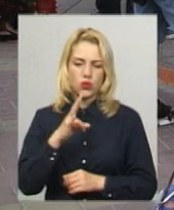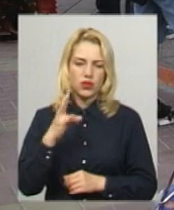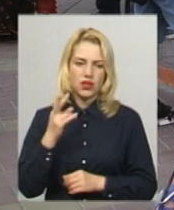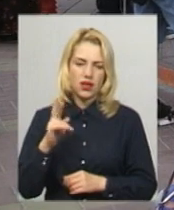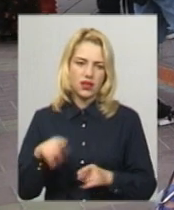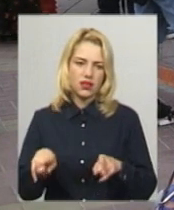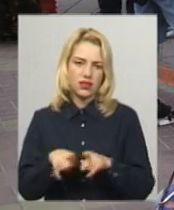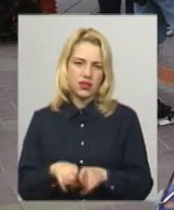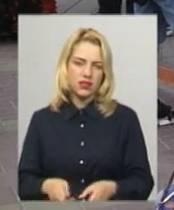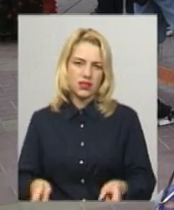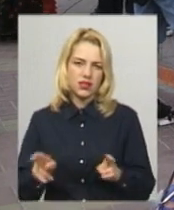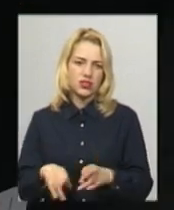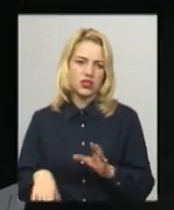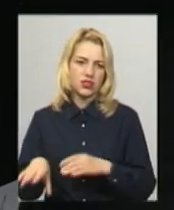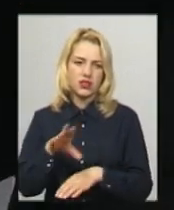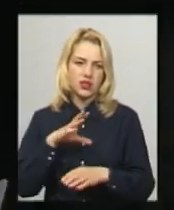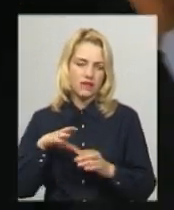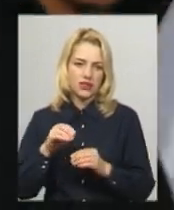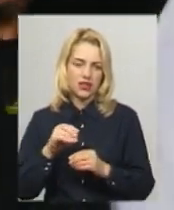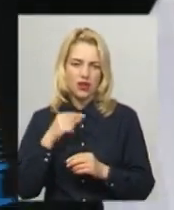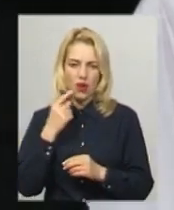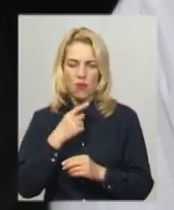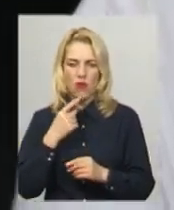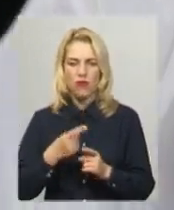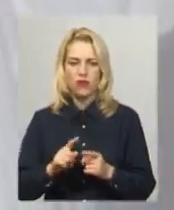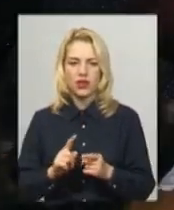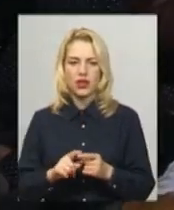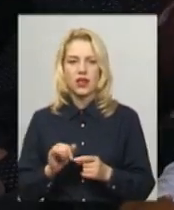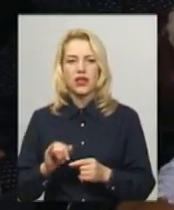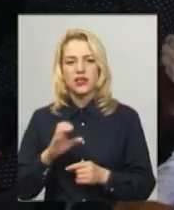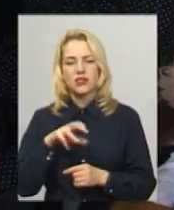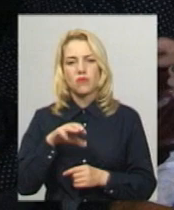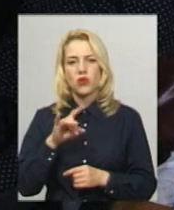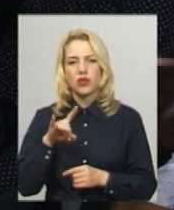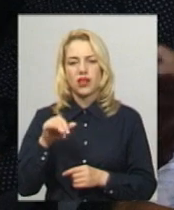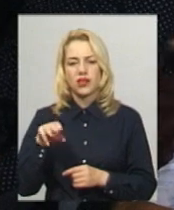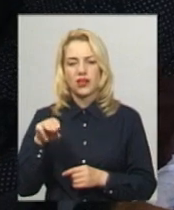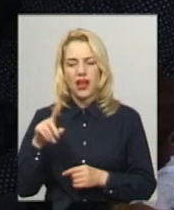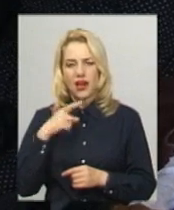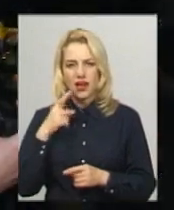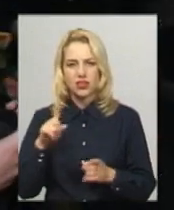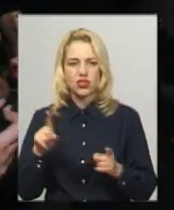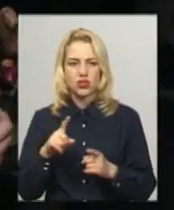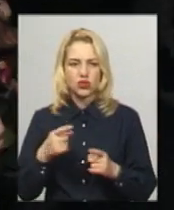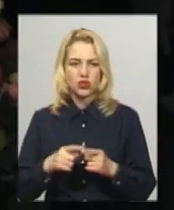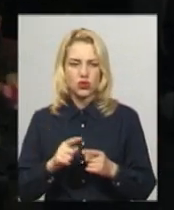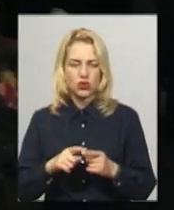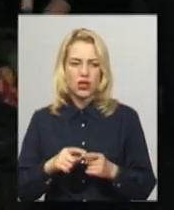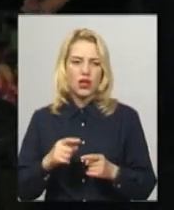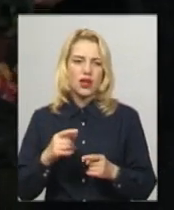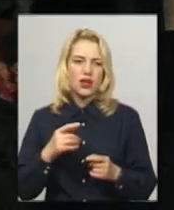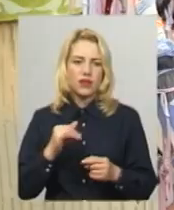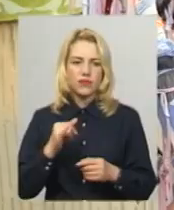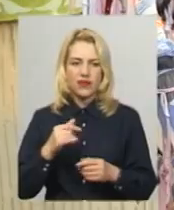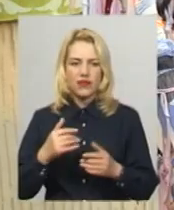воно і залишилося на всіх мовах. Директор фестивалю Володимир Смотритель каже, о кожній моновистави у актора є тільки один